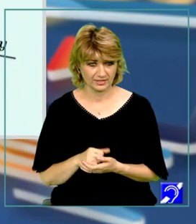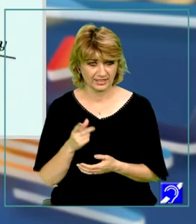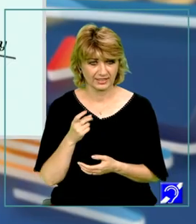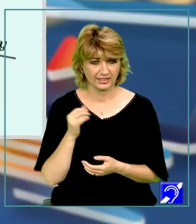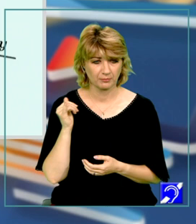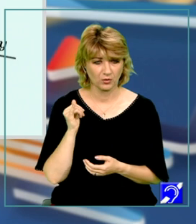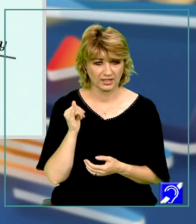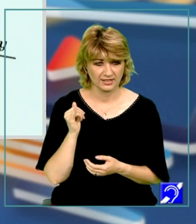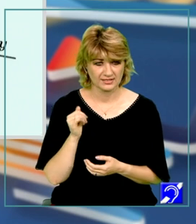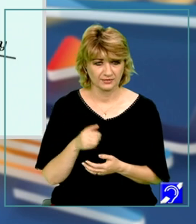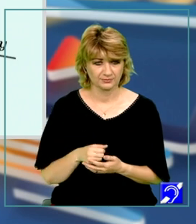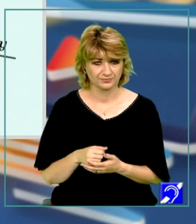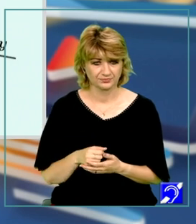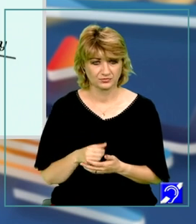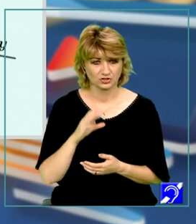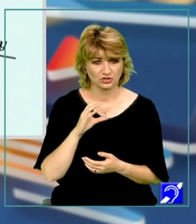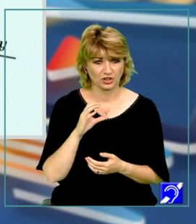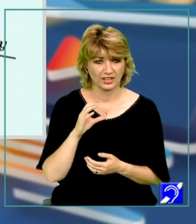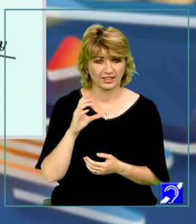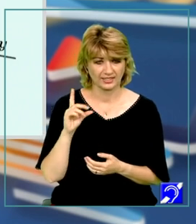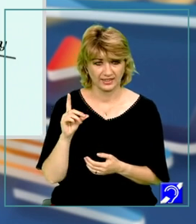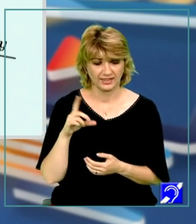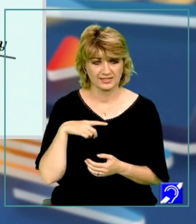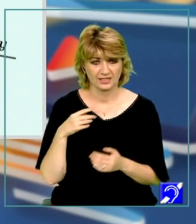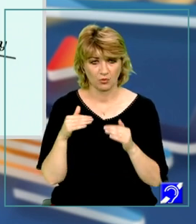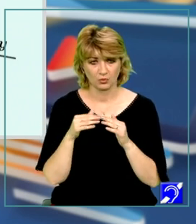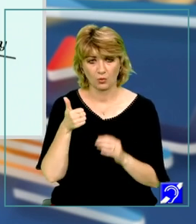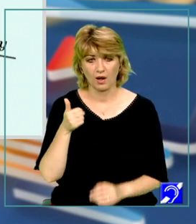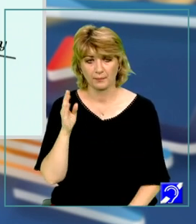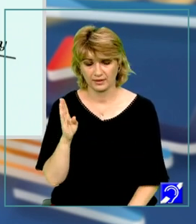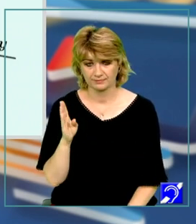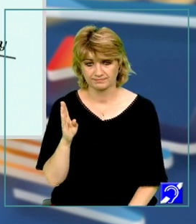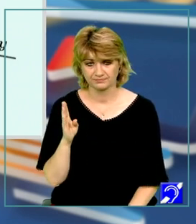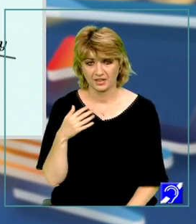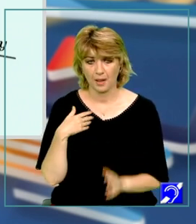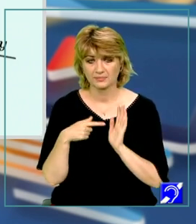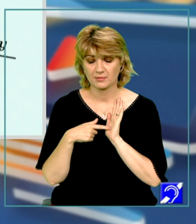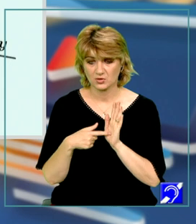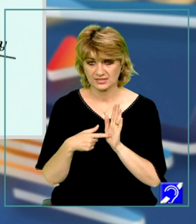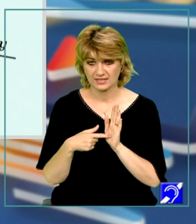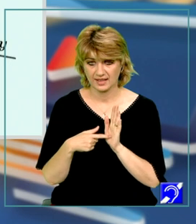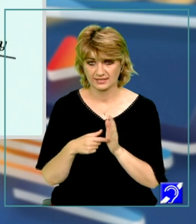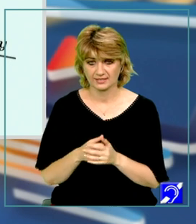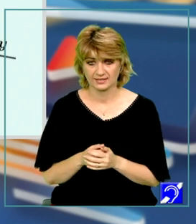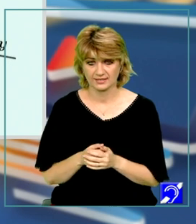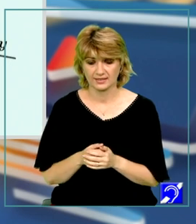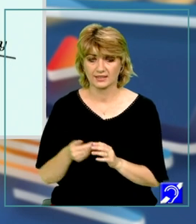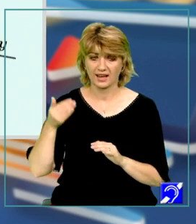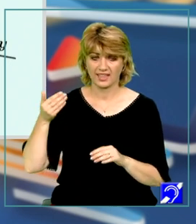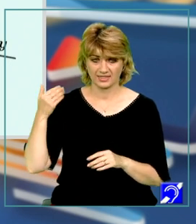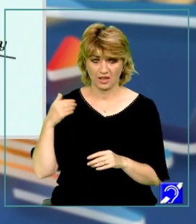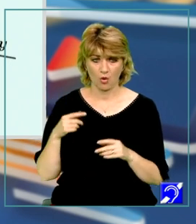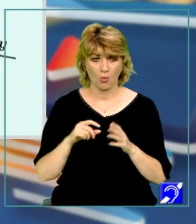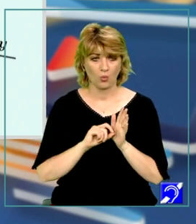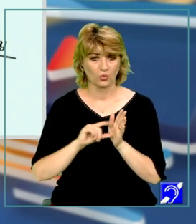C, D este congruent cu A, B. Am demonstrat anterior că